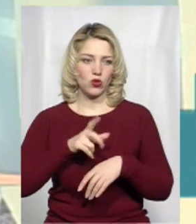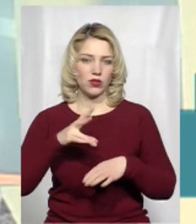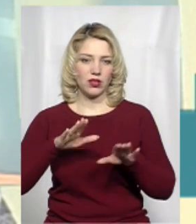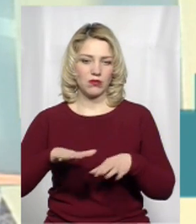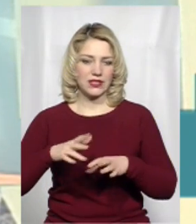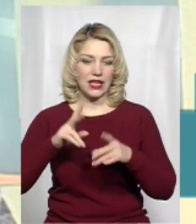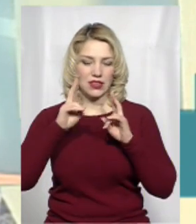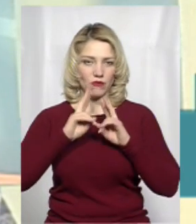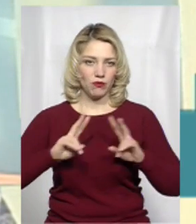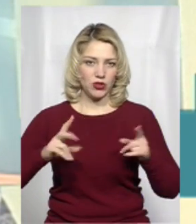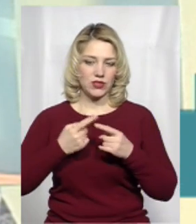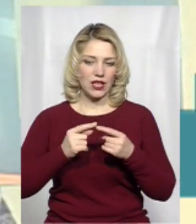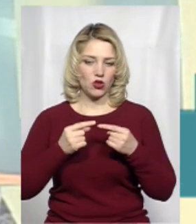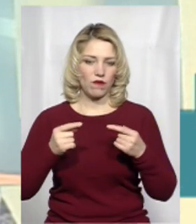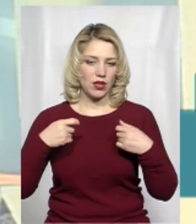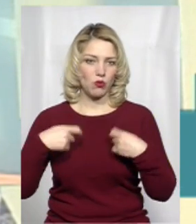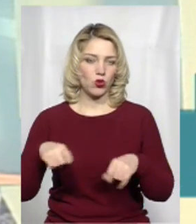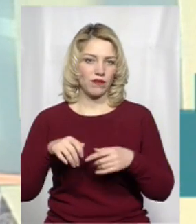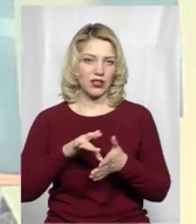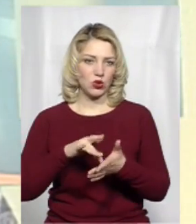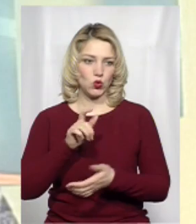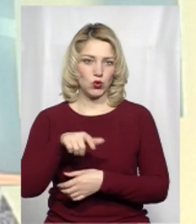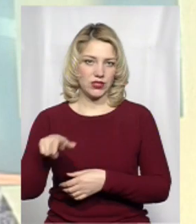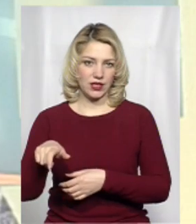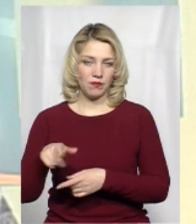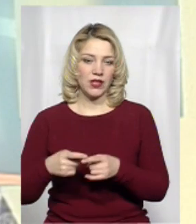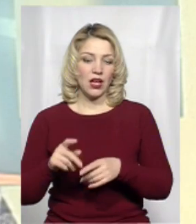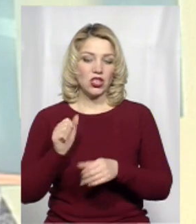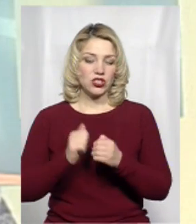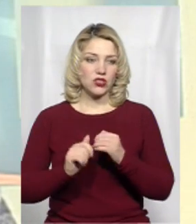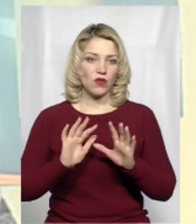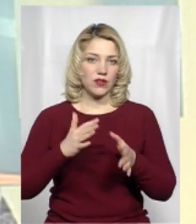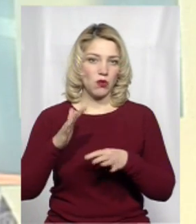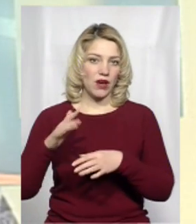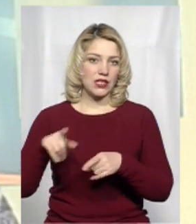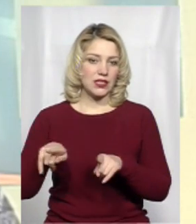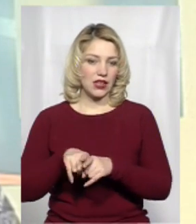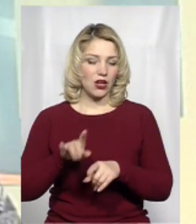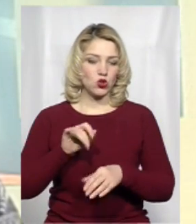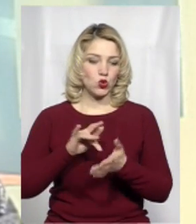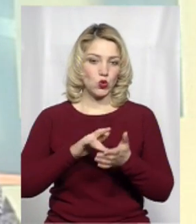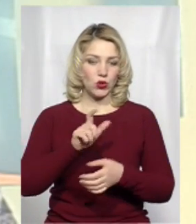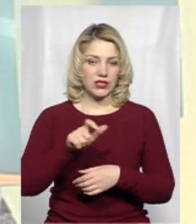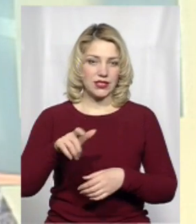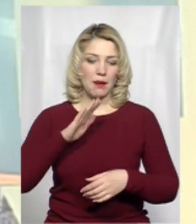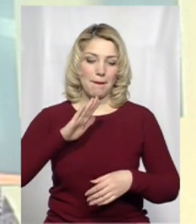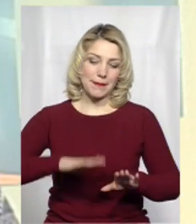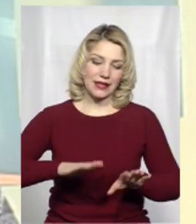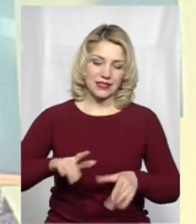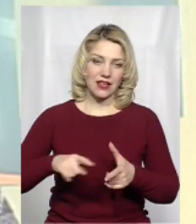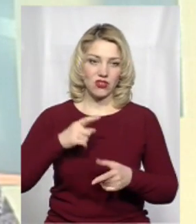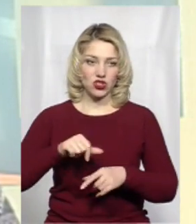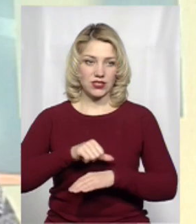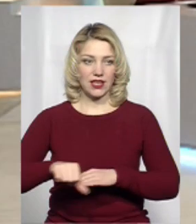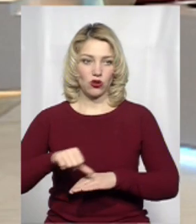місцях не дуже вміють цей товар продавати туристу. Дуже часто відбувається так, що туристи місцеві чи закордонні, які